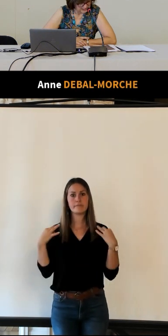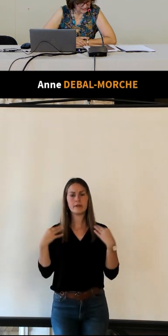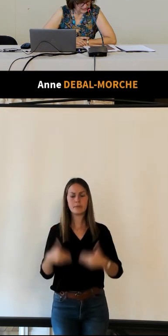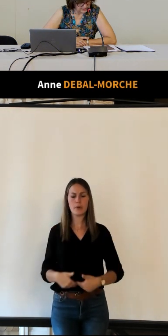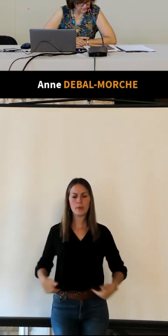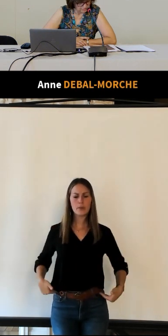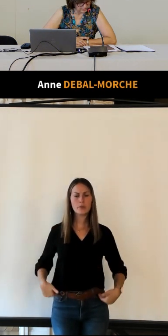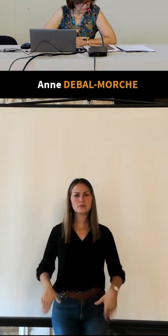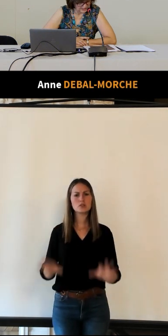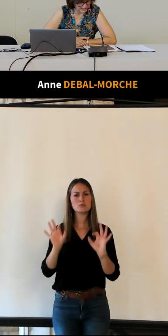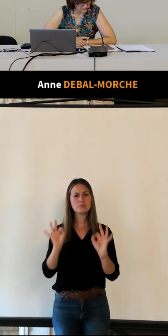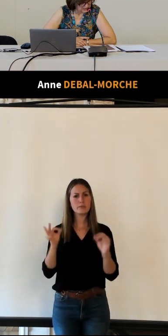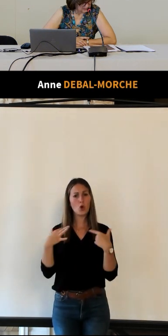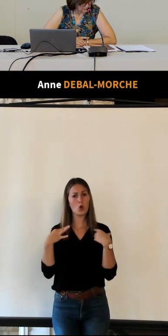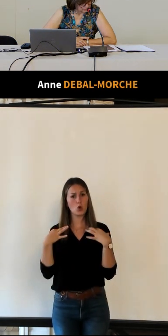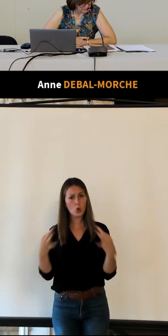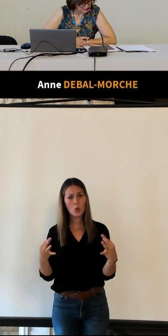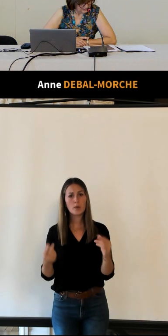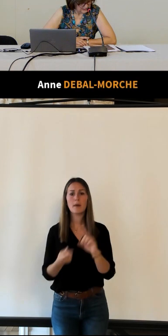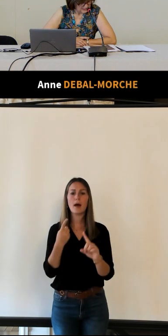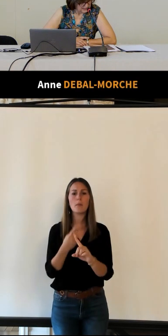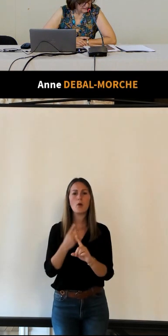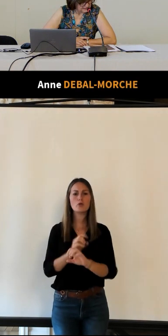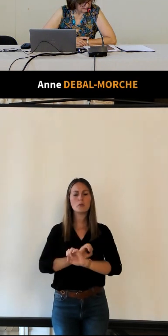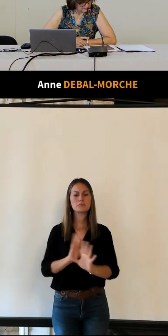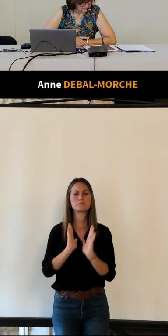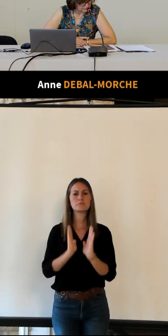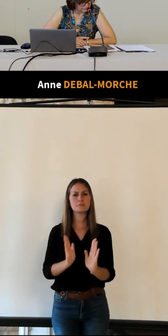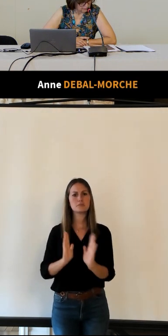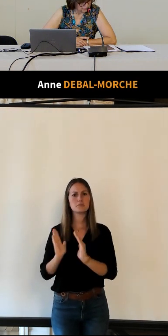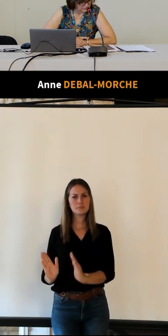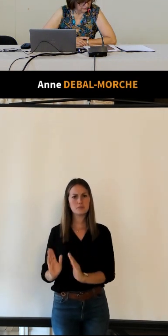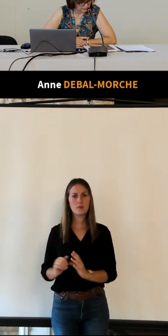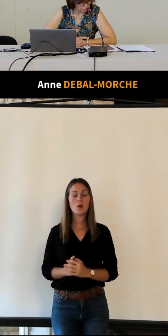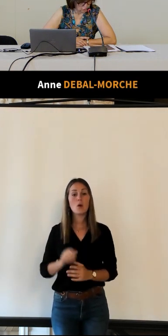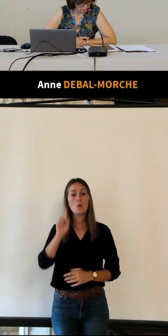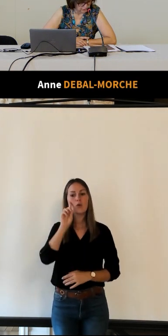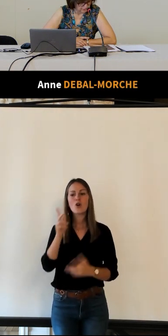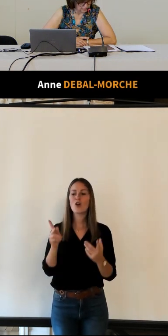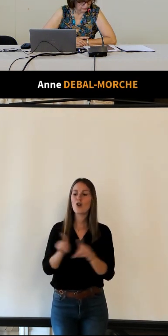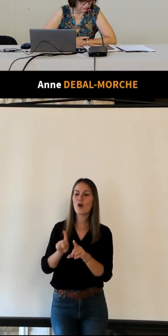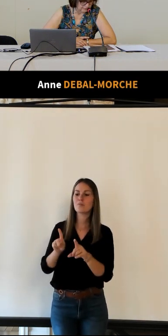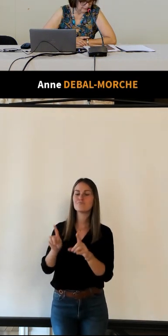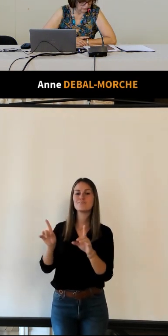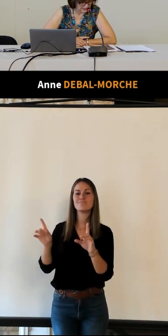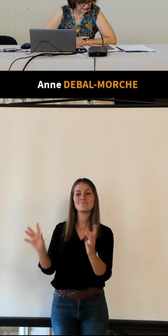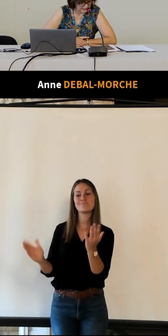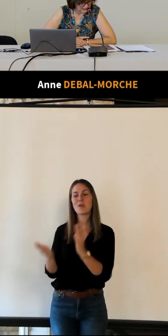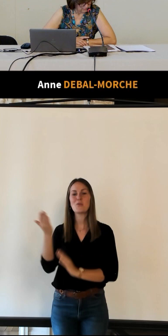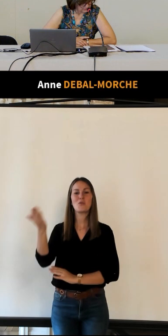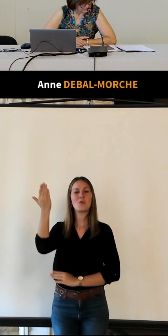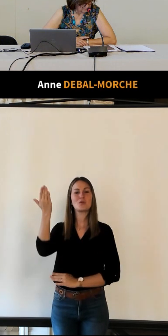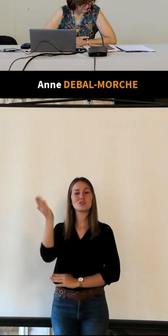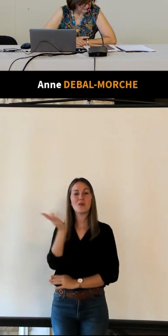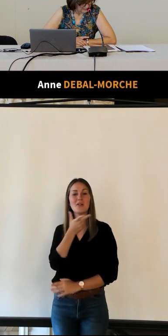sévérité cependant la rigueur s'impose car cet uniforme revêt une forme de grandeur voire même de très rare